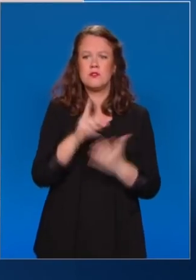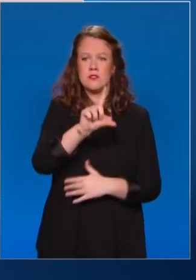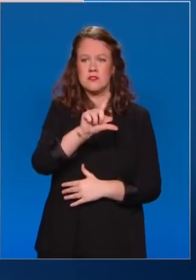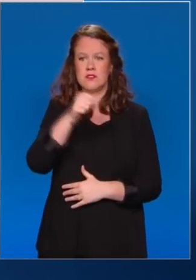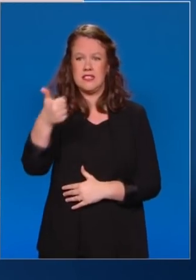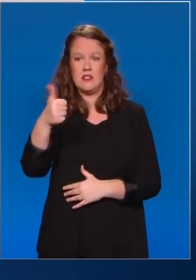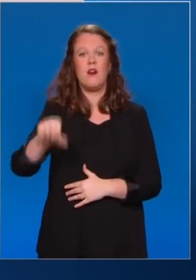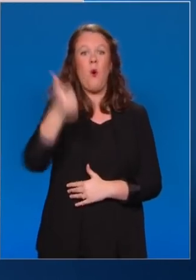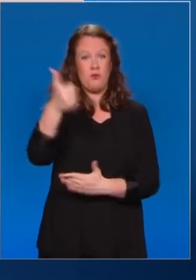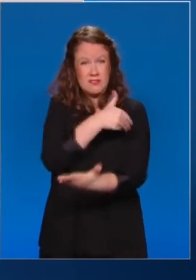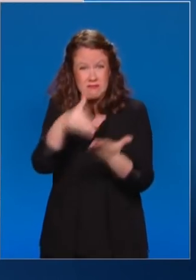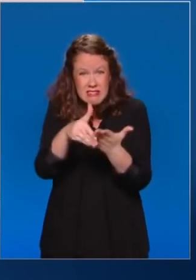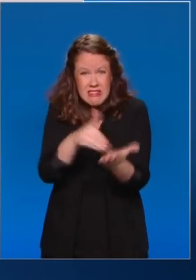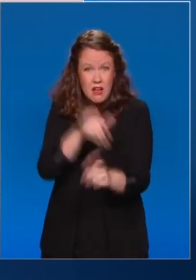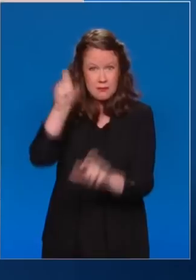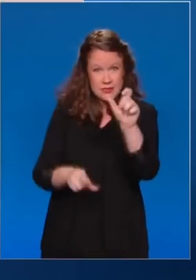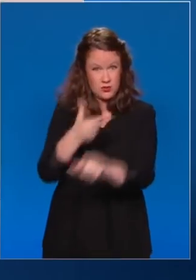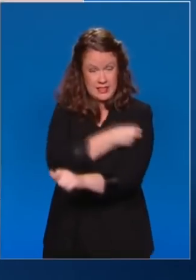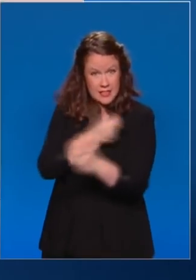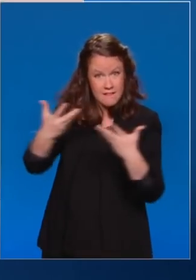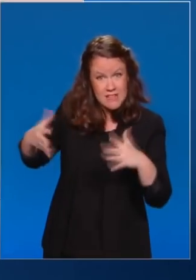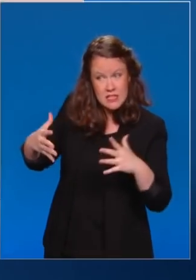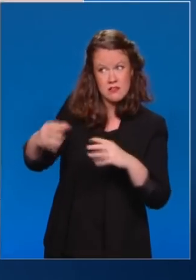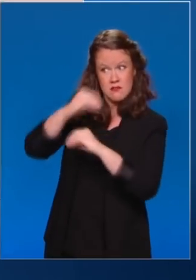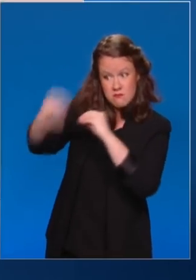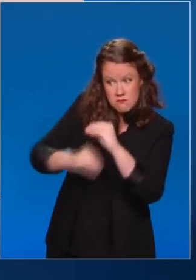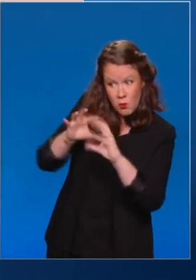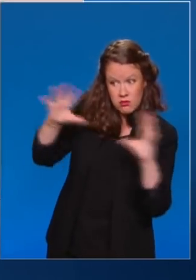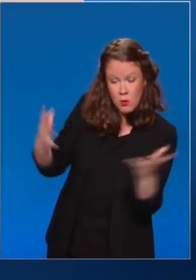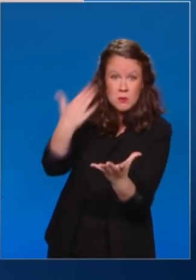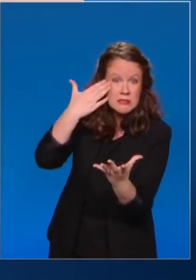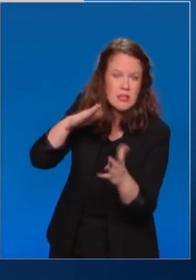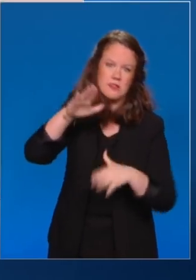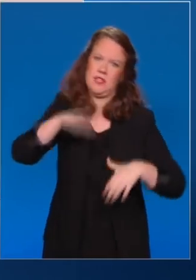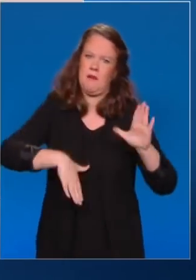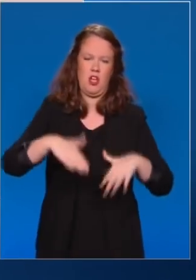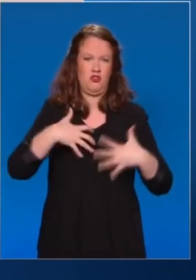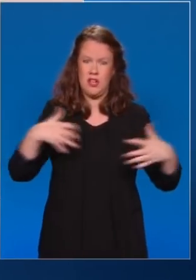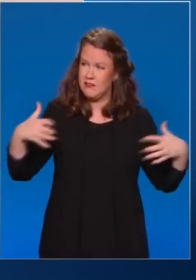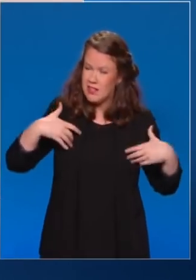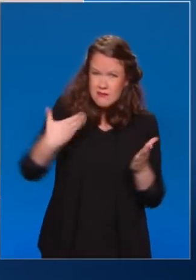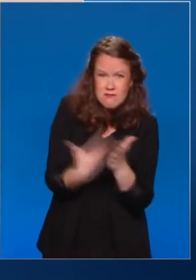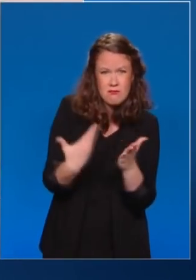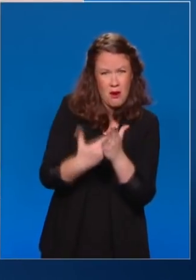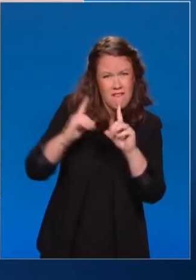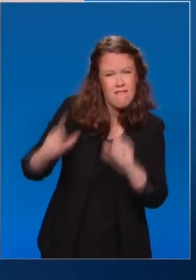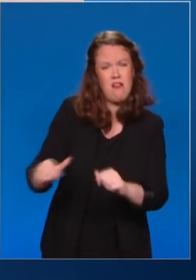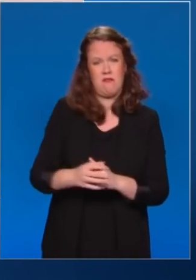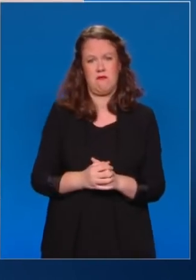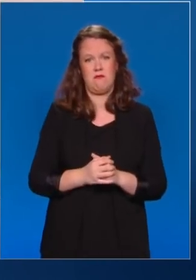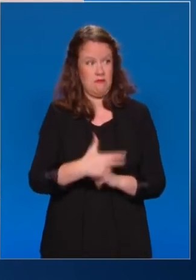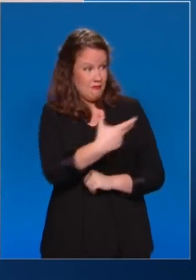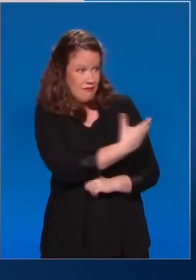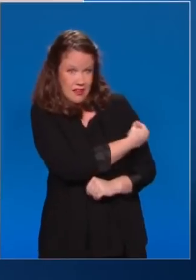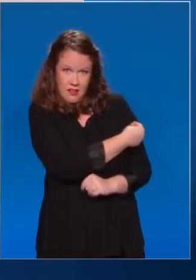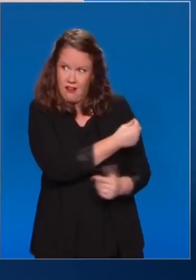nous avons maintenant déjà un certain recul. Vaccinez-vous pour pouvoir vivre normalement. Avec le vaccin, il vous